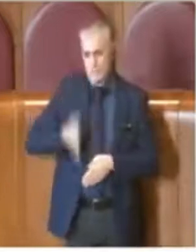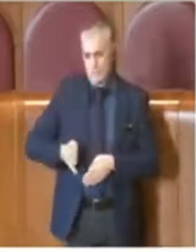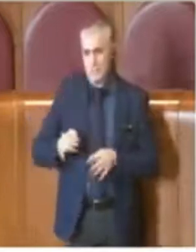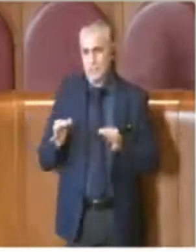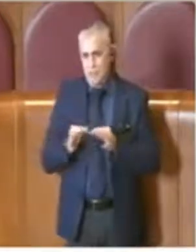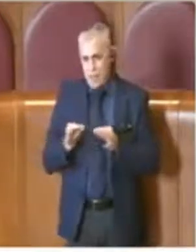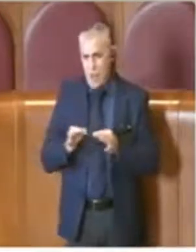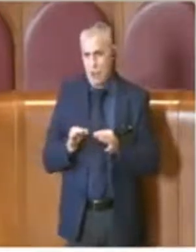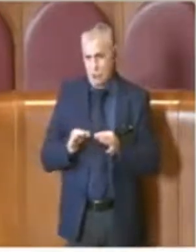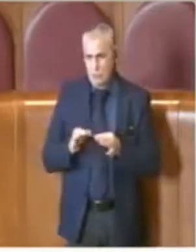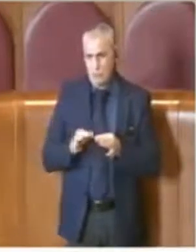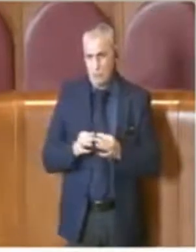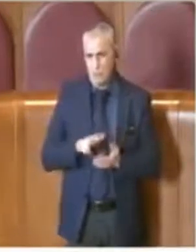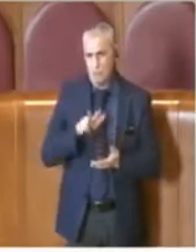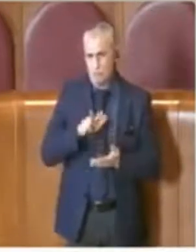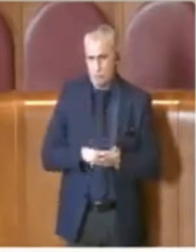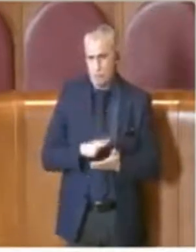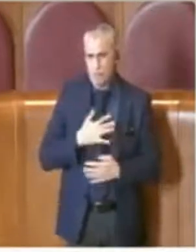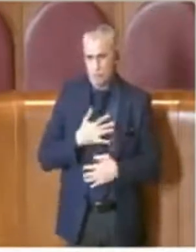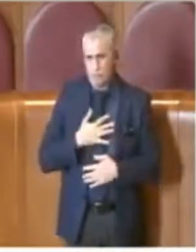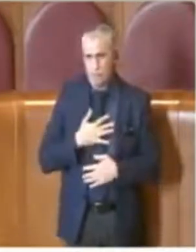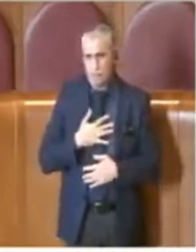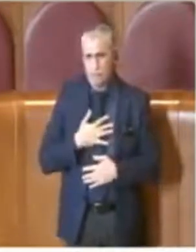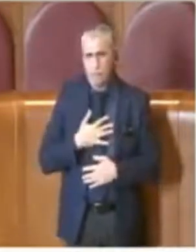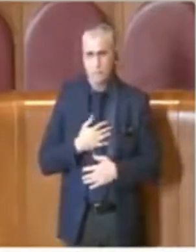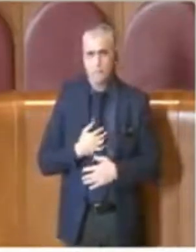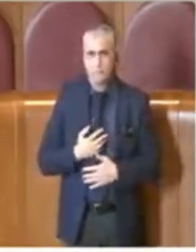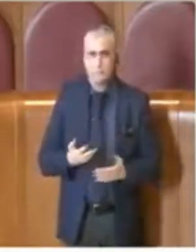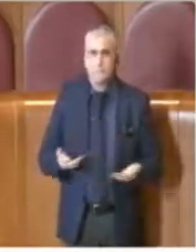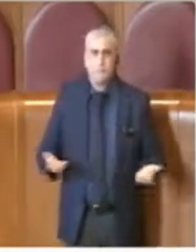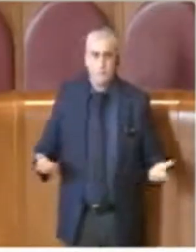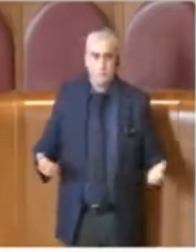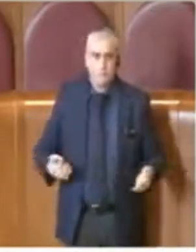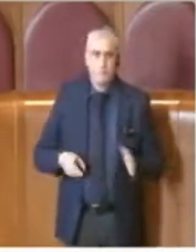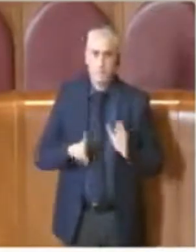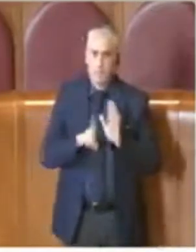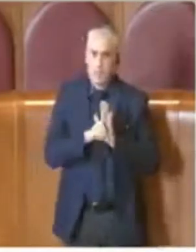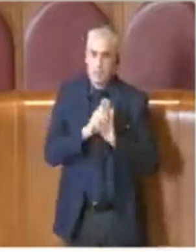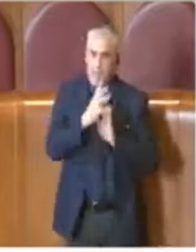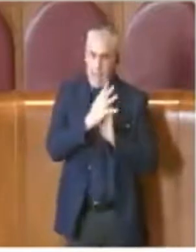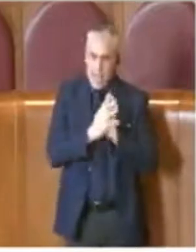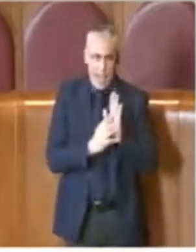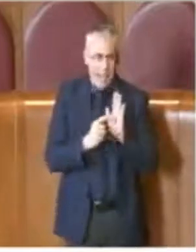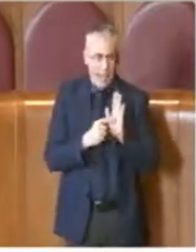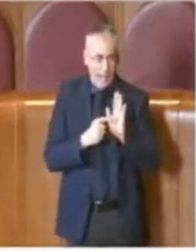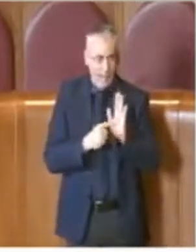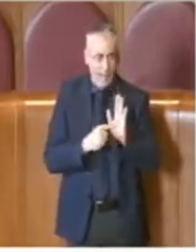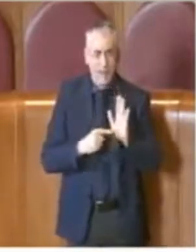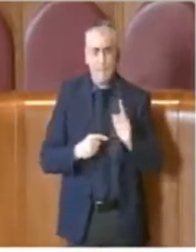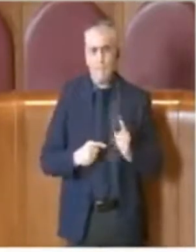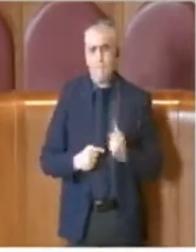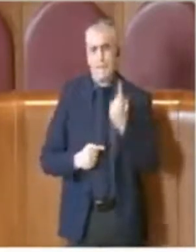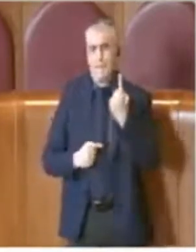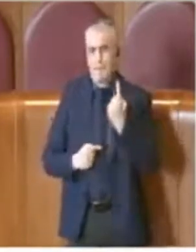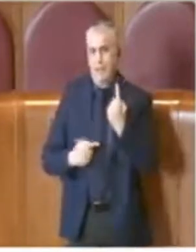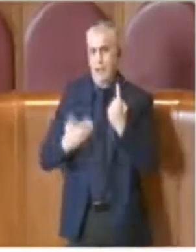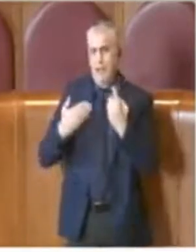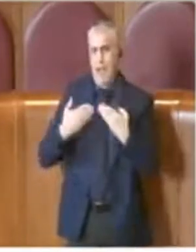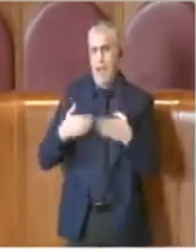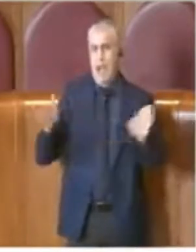delibera che farà d'apripista per molte altre,